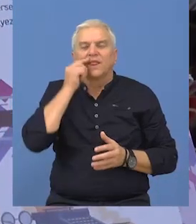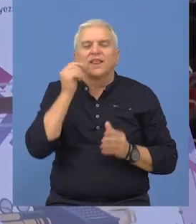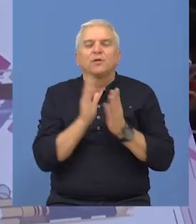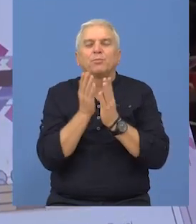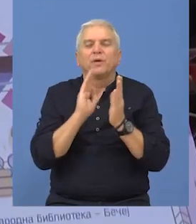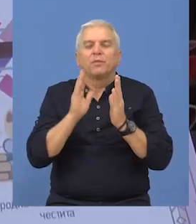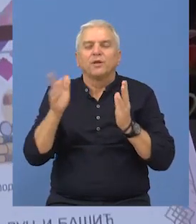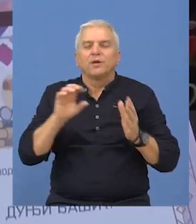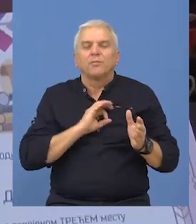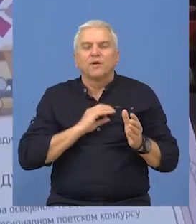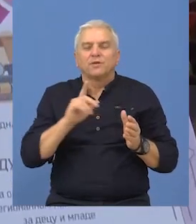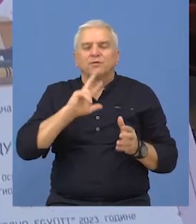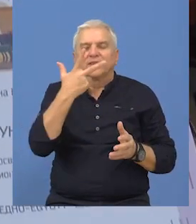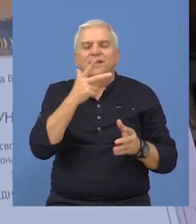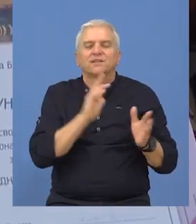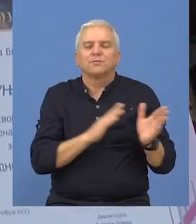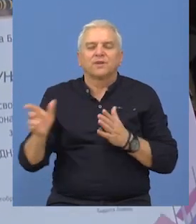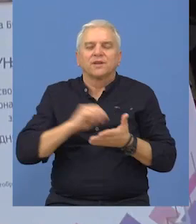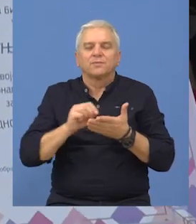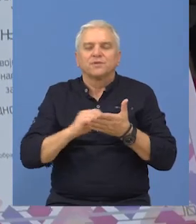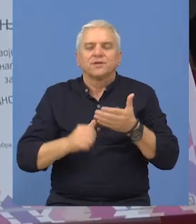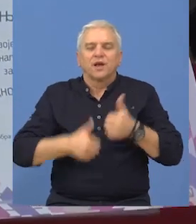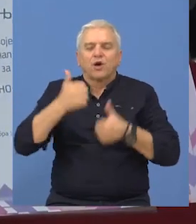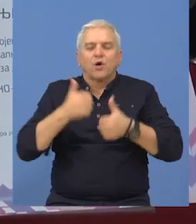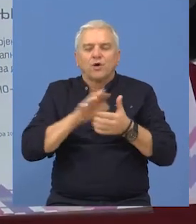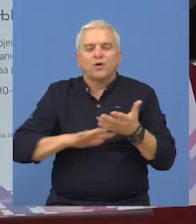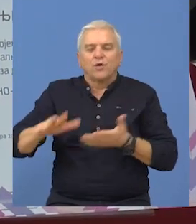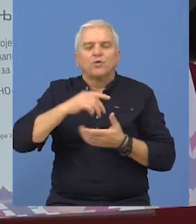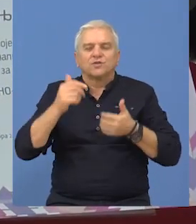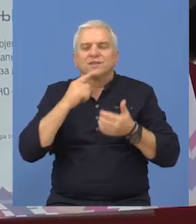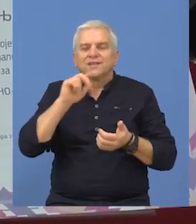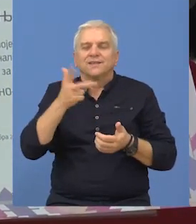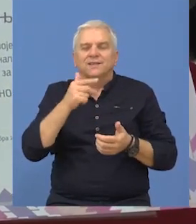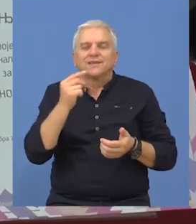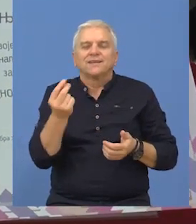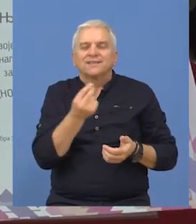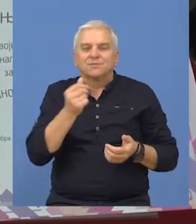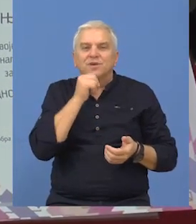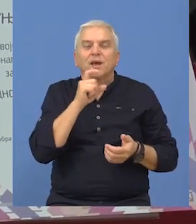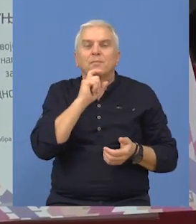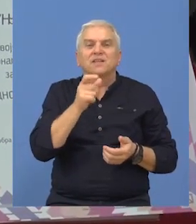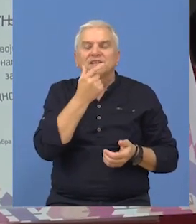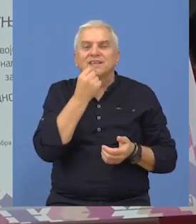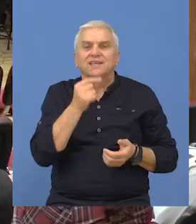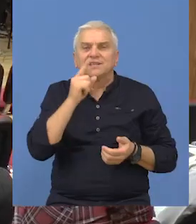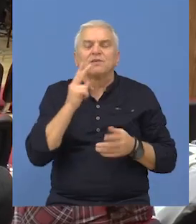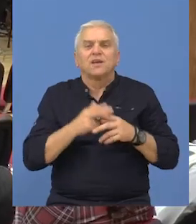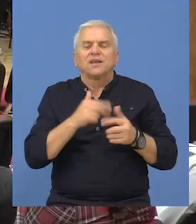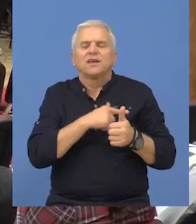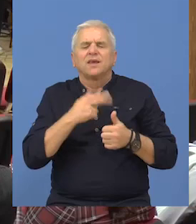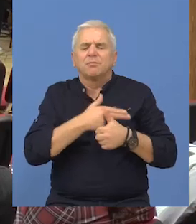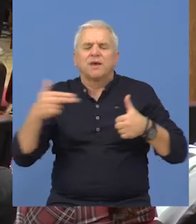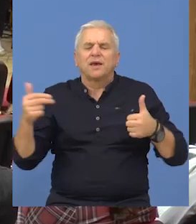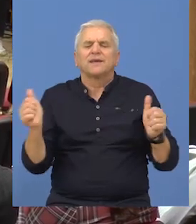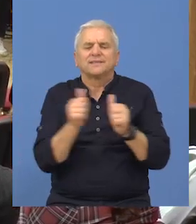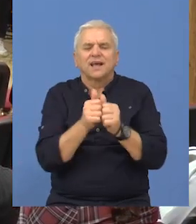Narodna biblioteka Beče po treći put je razpisala regionalni poetski konkurs na srpskom i mađarskom jeziku pod nazivom